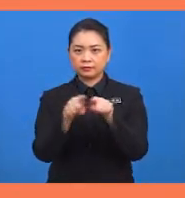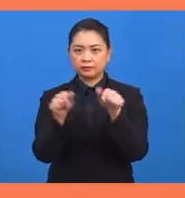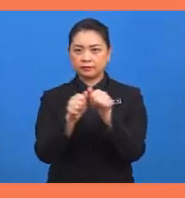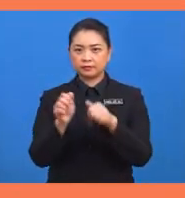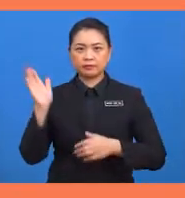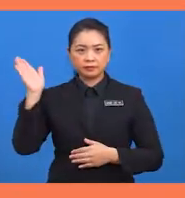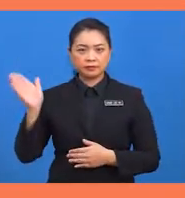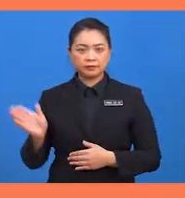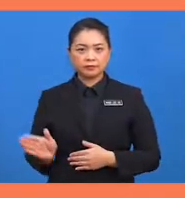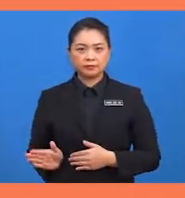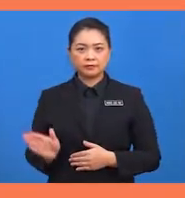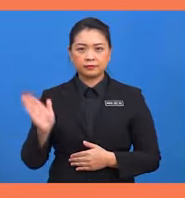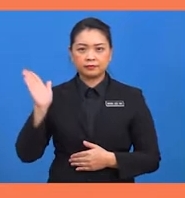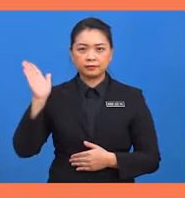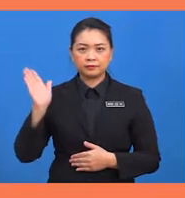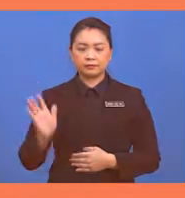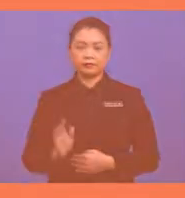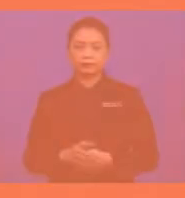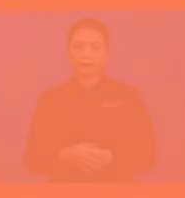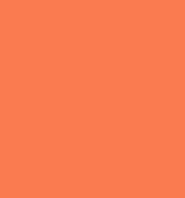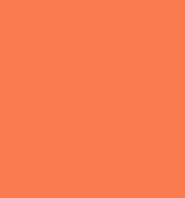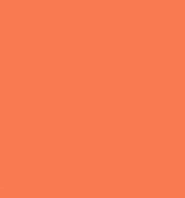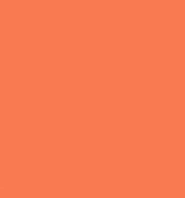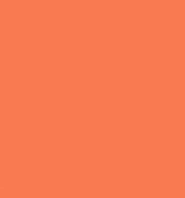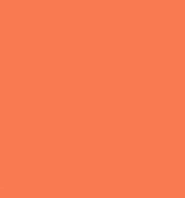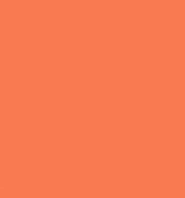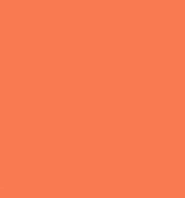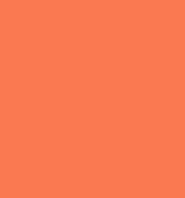53.13 darjah